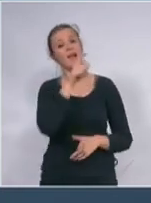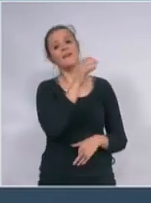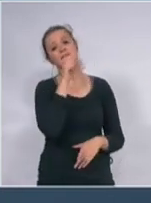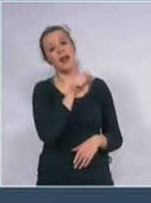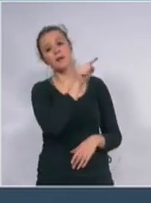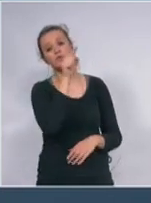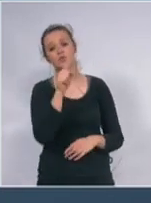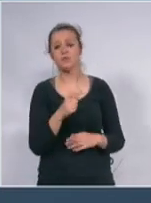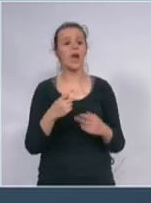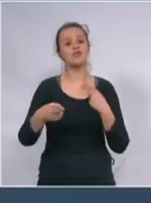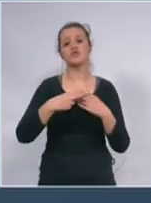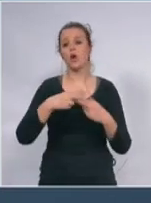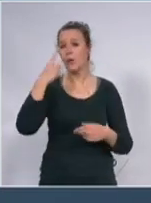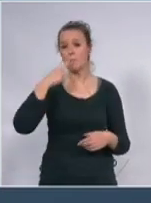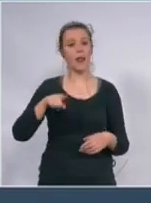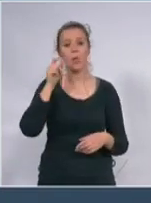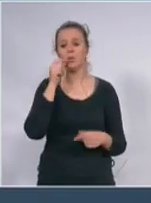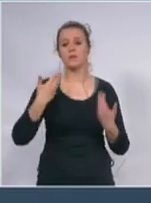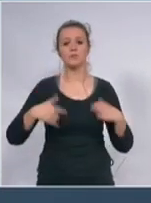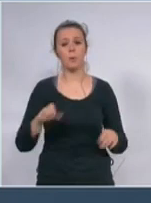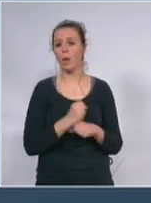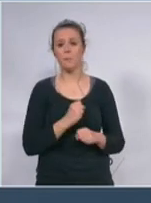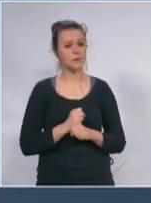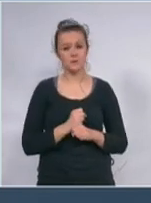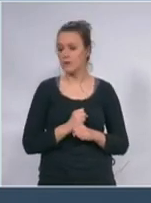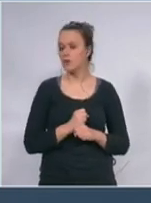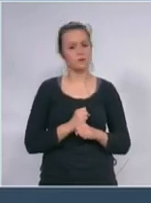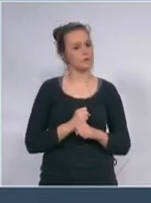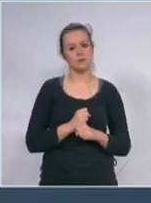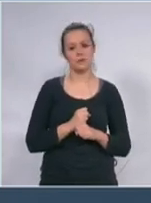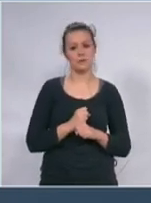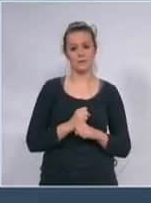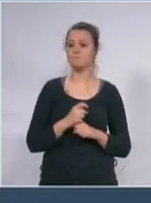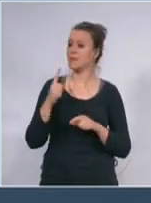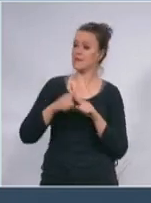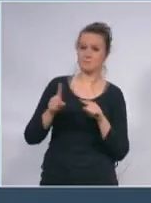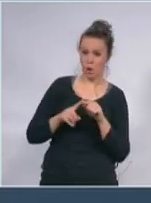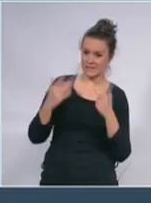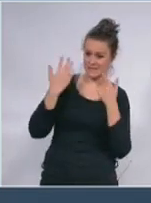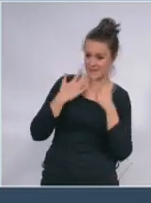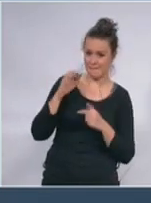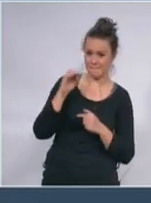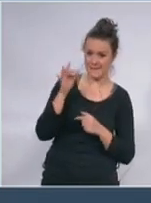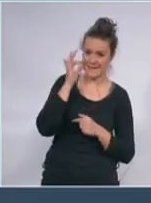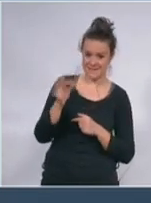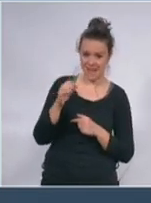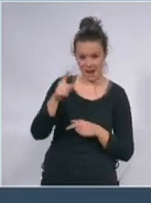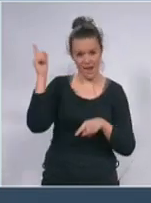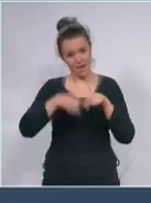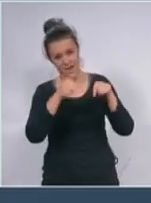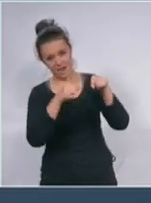gotovo milijona ostalo bez posla nemojte ljude olako da otpuštate zbog 7 ili 15 dana pomoći ćemo